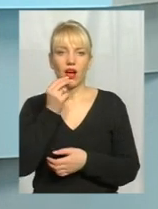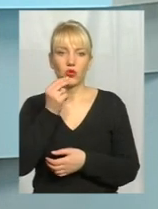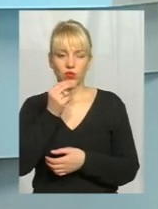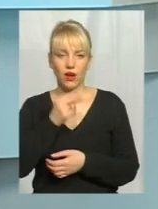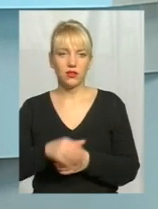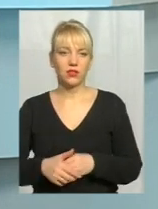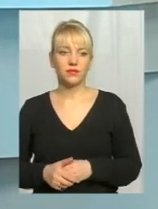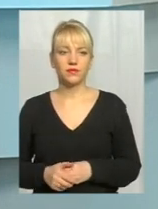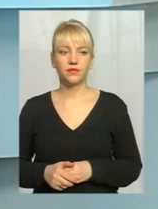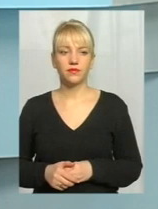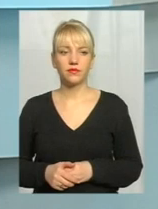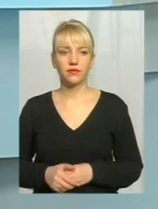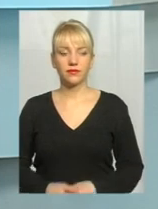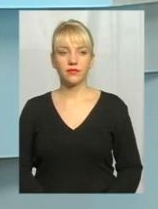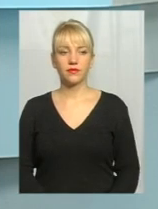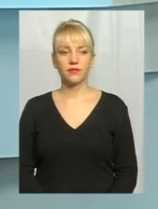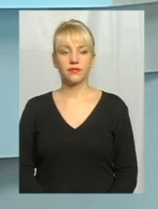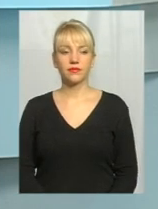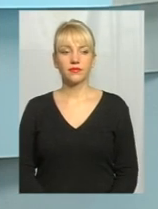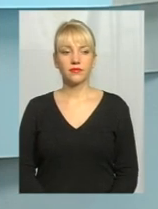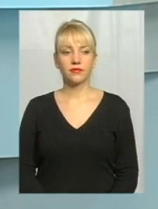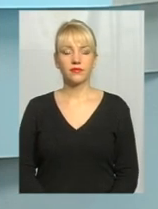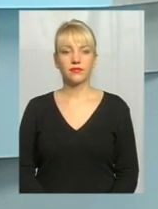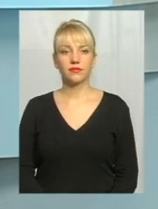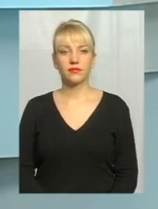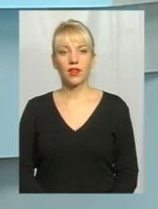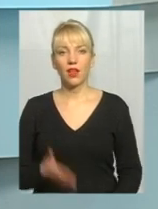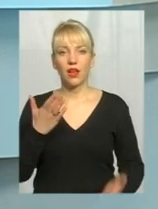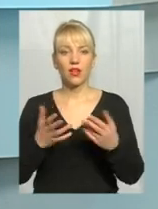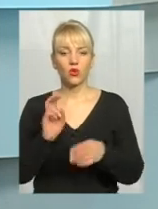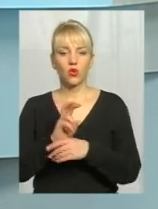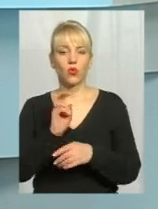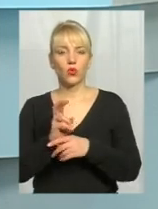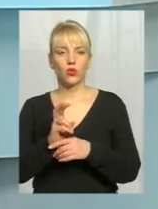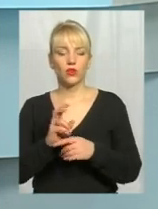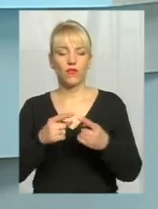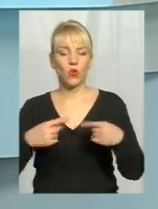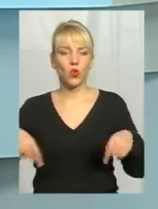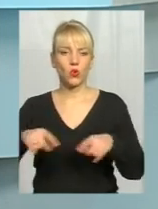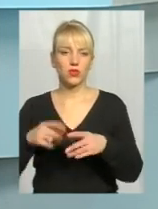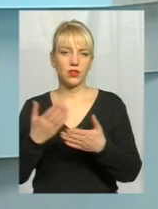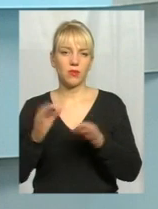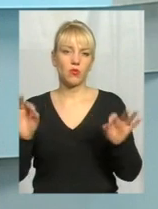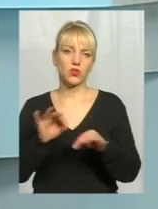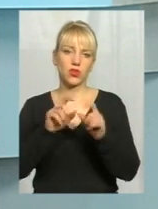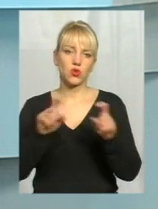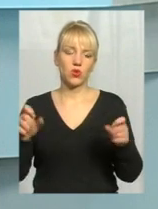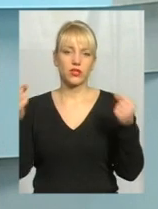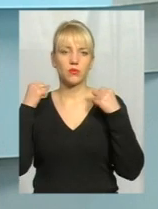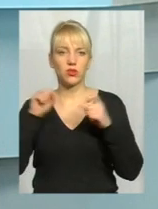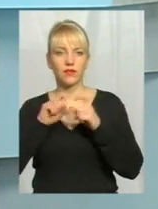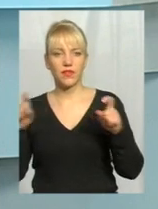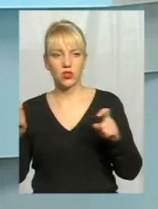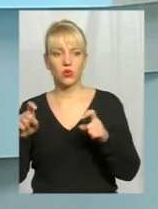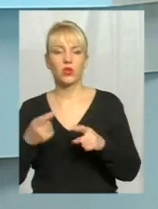входять в кружки, то є позакласна робота. Тобто, це музичні школи, спортивні школи.